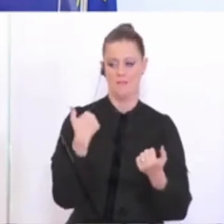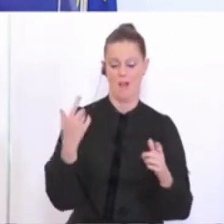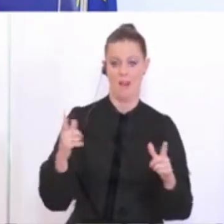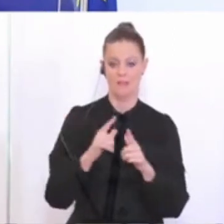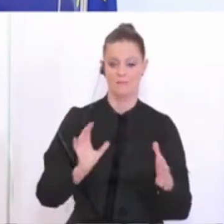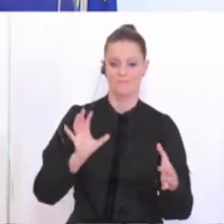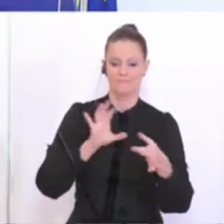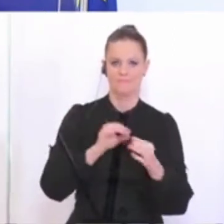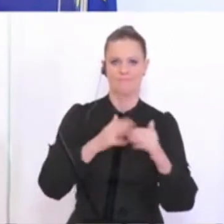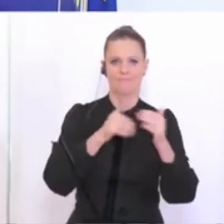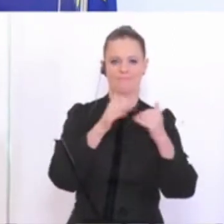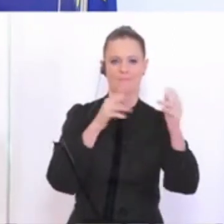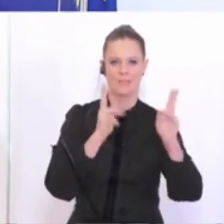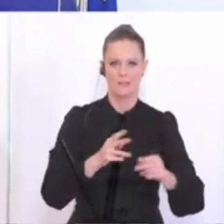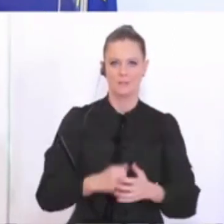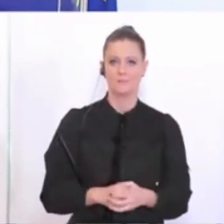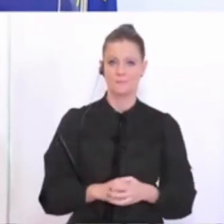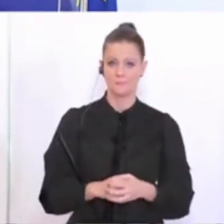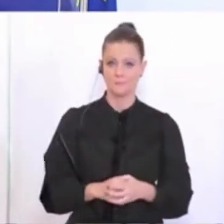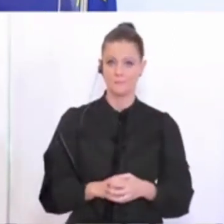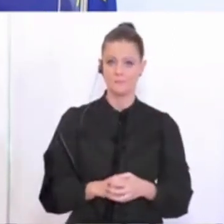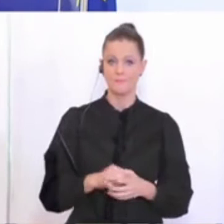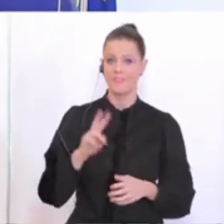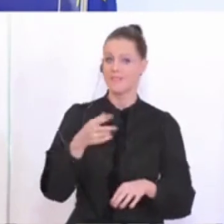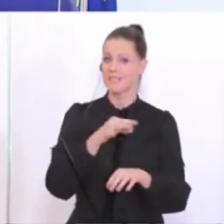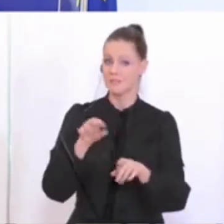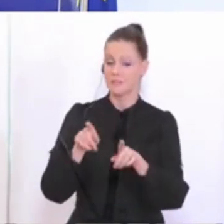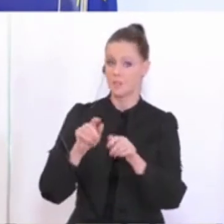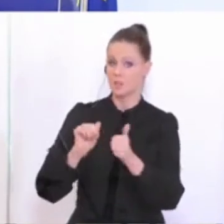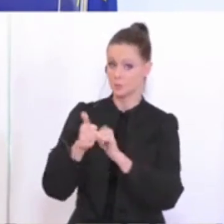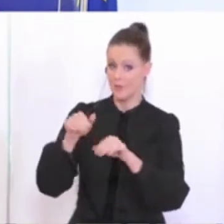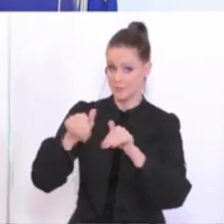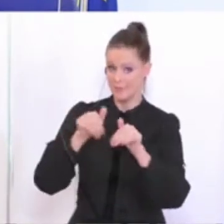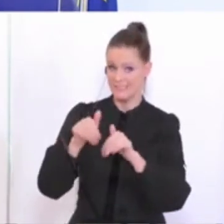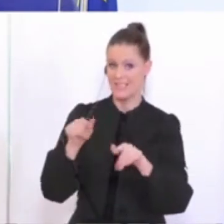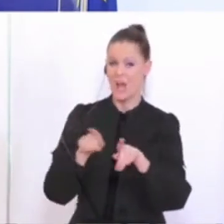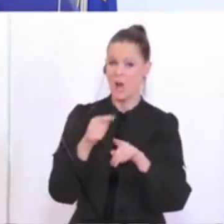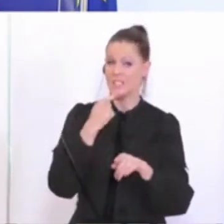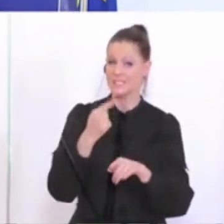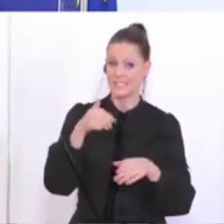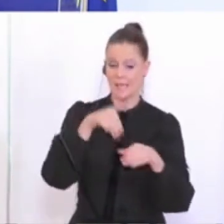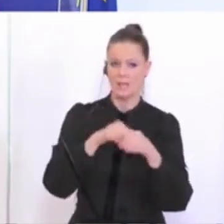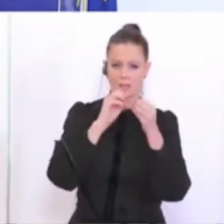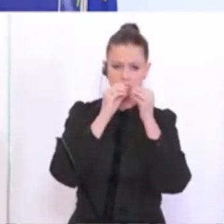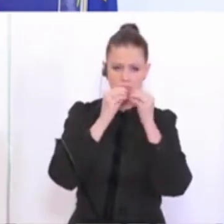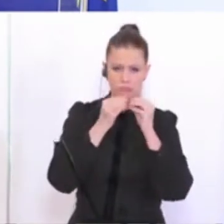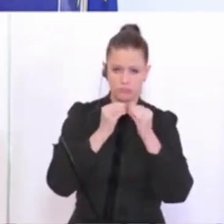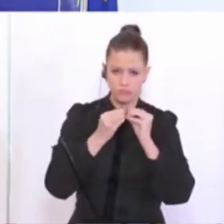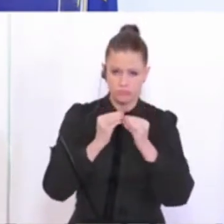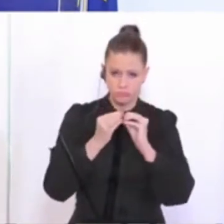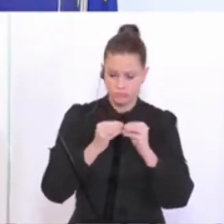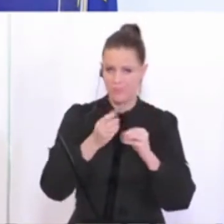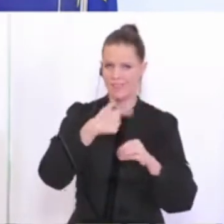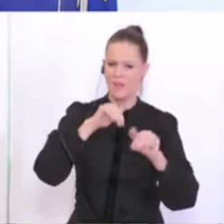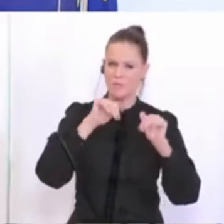Der Vizekanzler und Sportminister hat aber auch gerade vorhin dargelegt, dass es doch eine komplexe Materie ist, mit der wir uns da alle gemeinsam